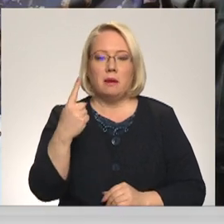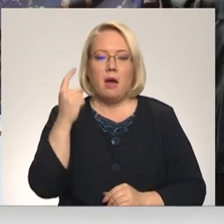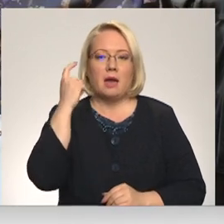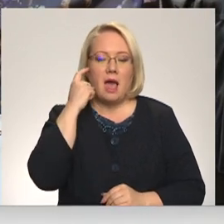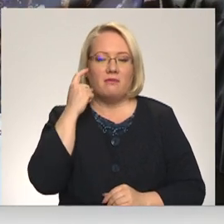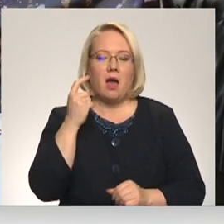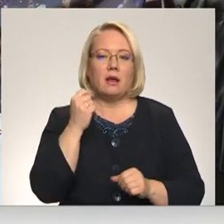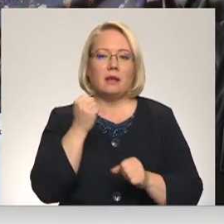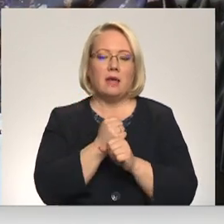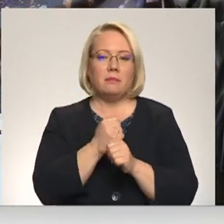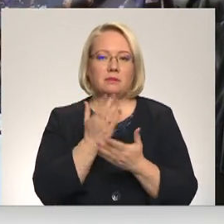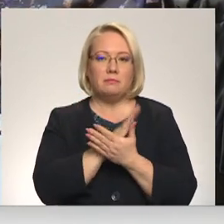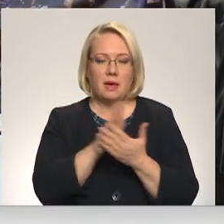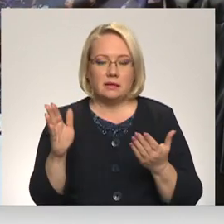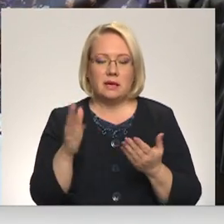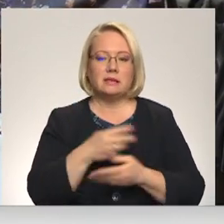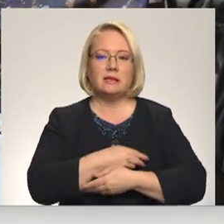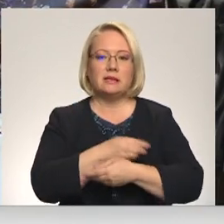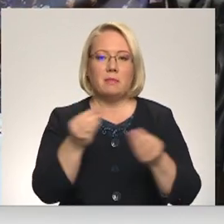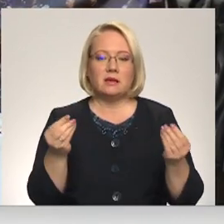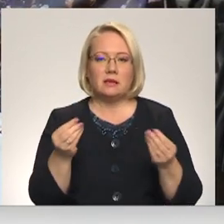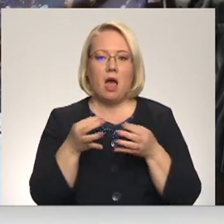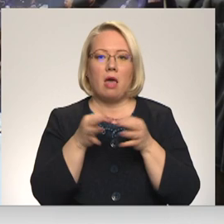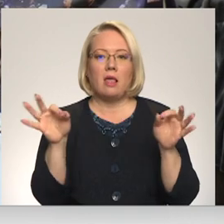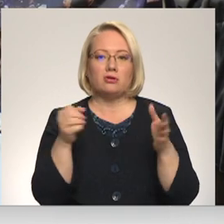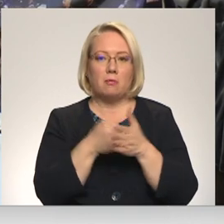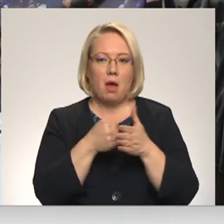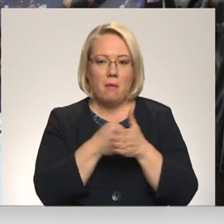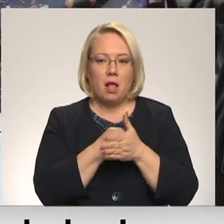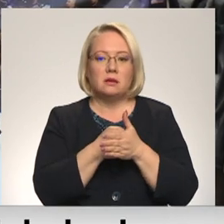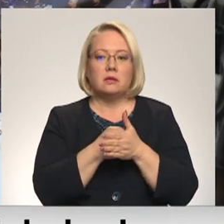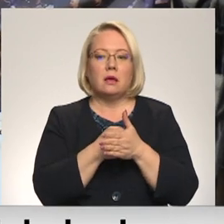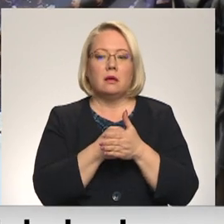beidzēs, mums ir izmaksāts atlēšanas pabalsta saucamē.